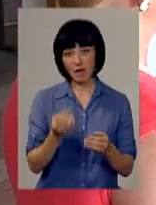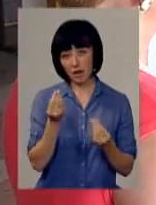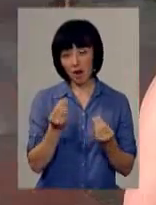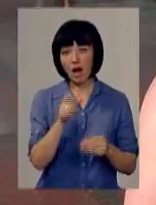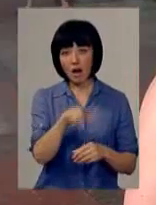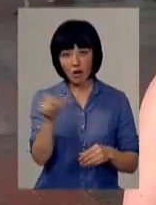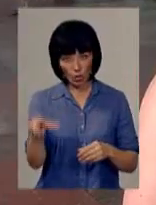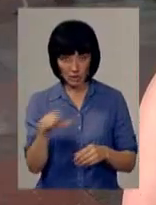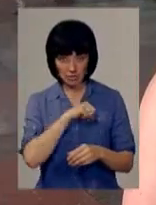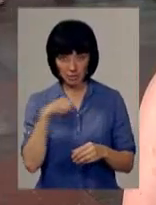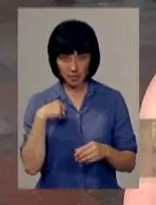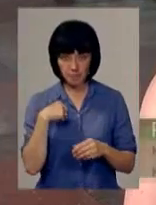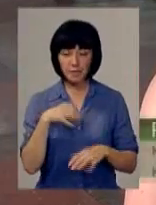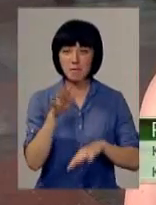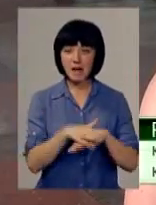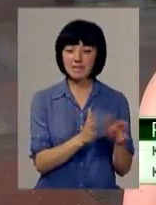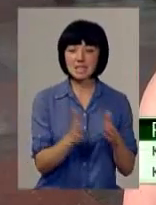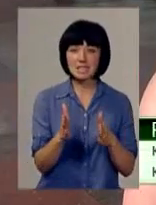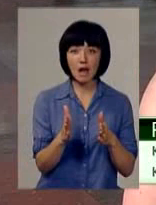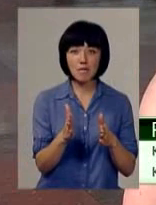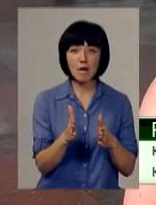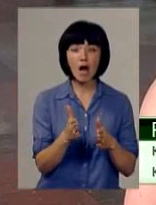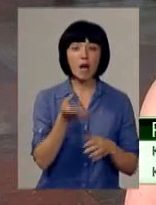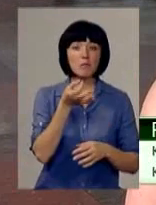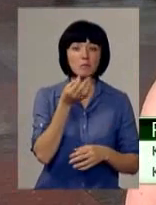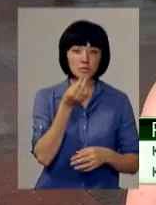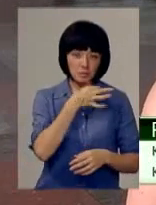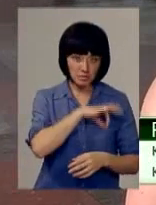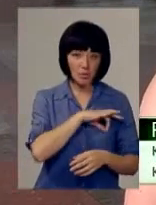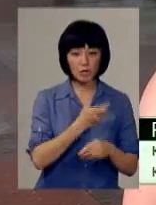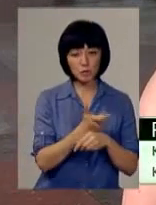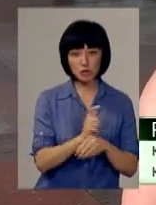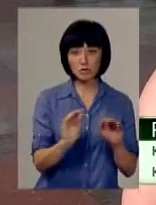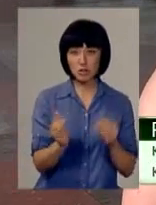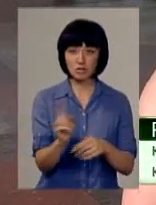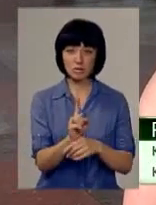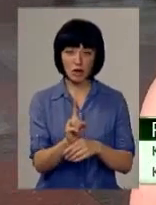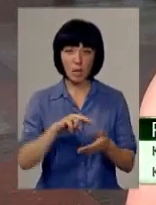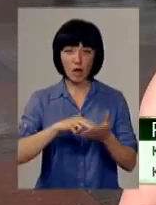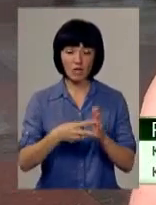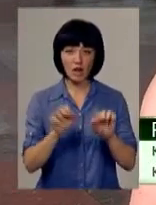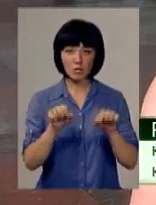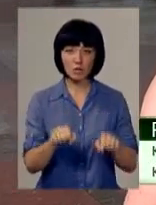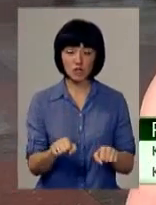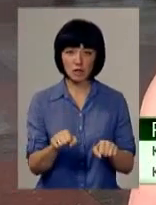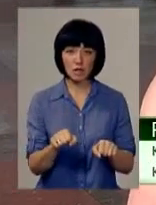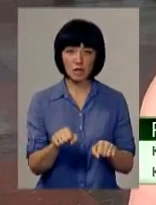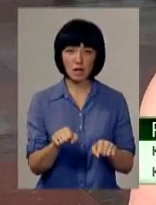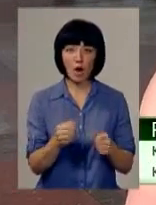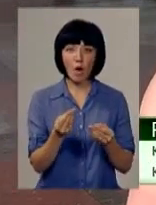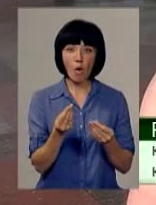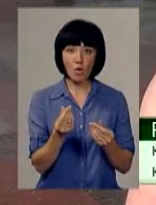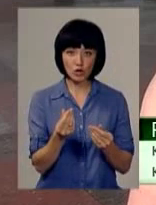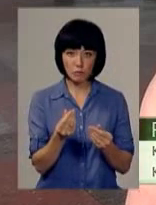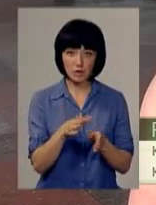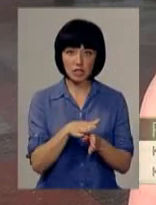вкладників. Банківська система виграє в тому, що більш-менш стратегічно можна планувати насиченість коштами